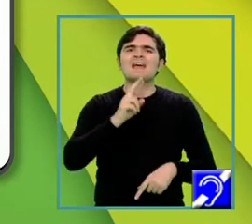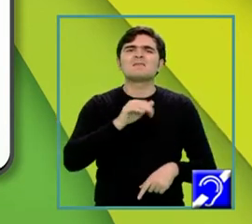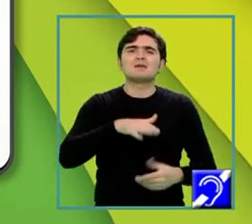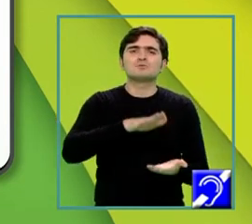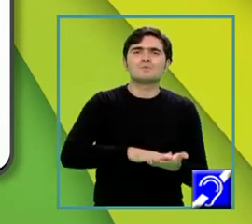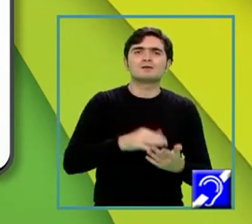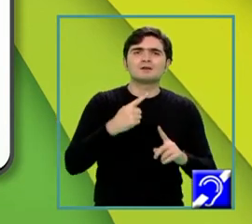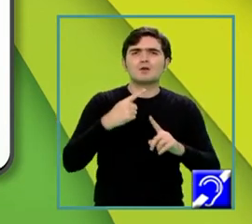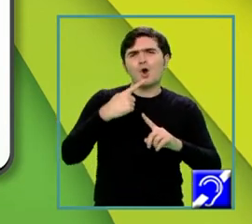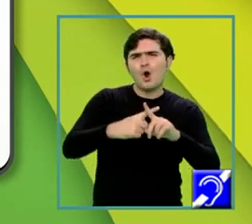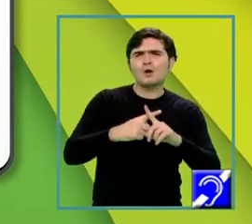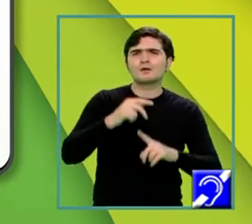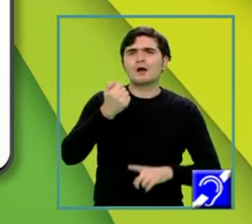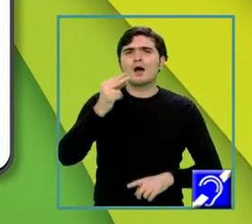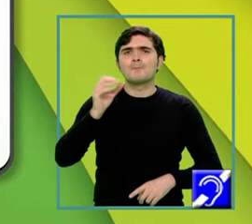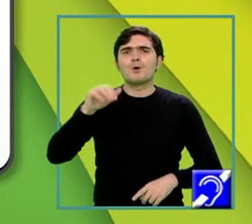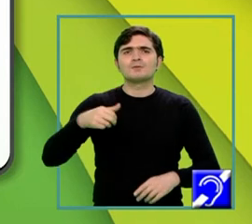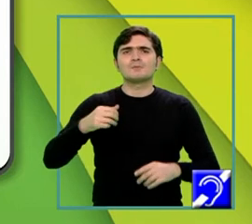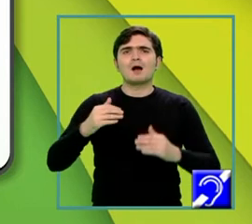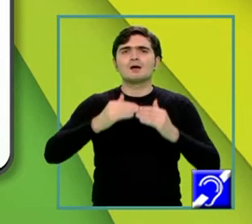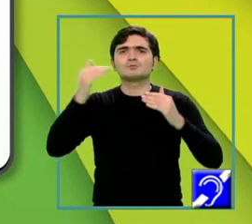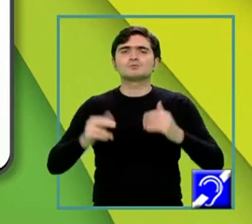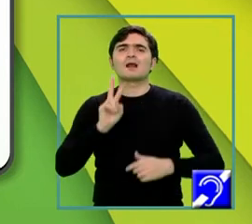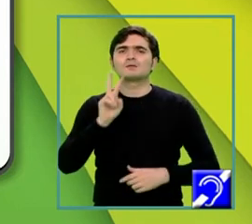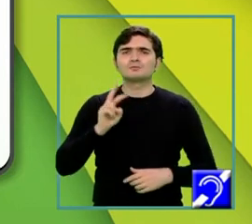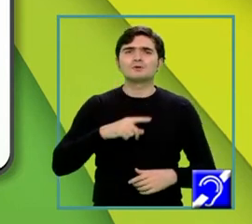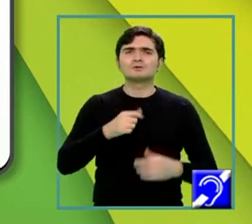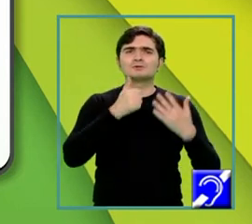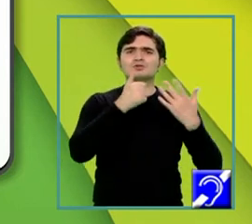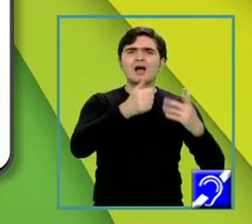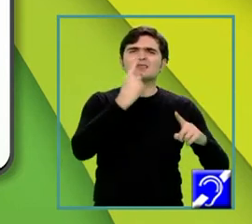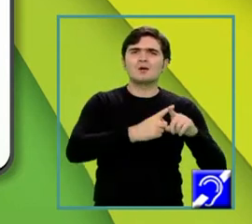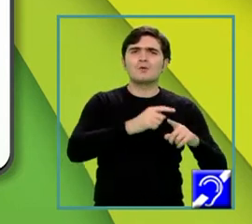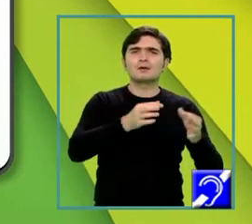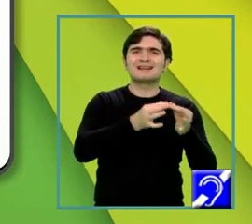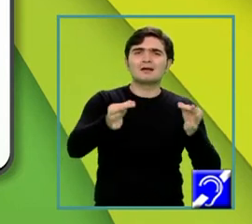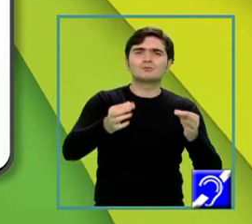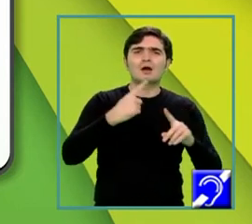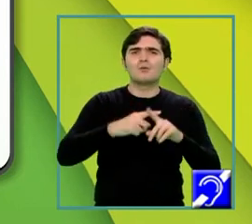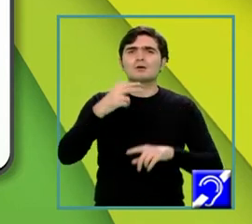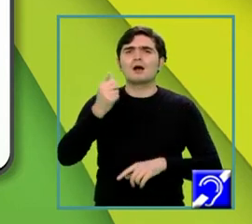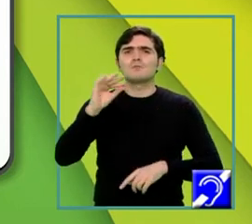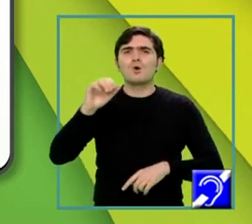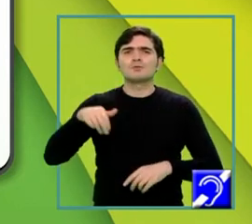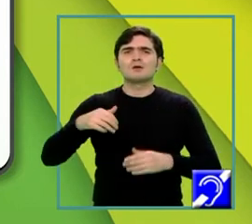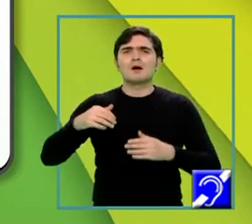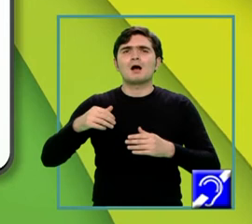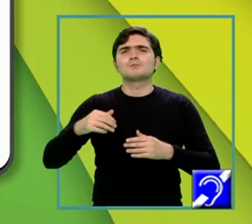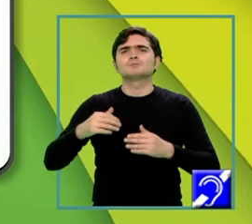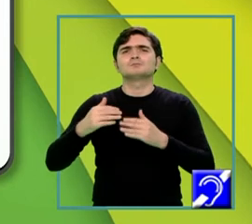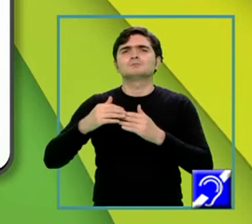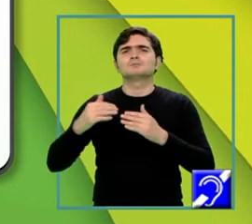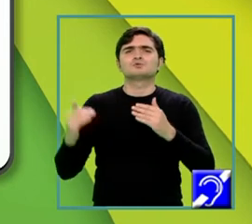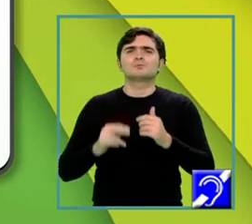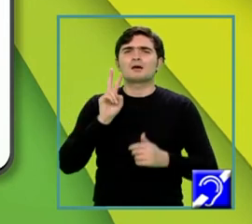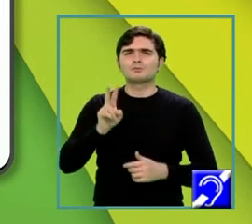care de fapt este de șase ori latura, da, mulțicul apotema supra 2. OM este